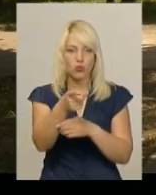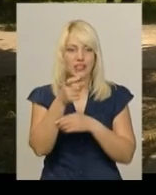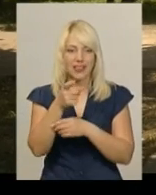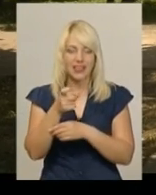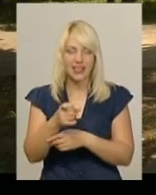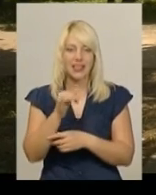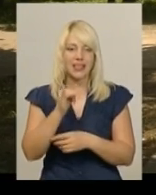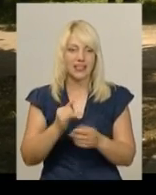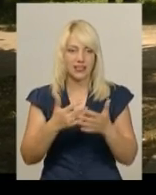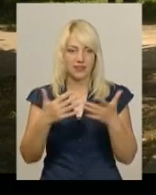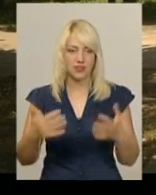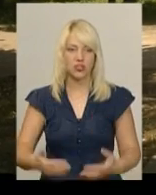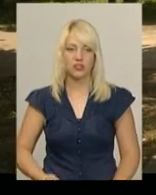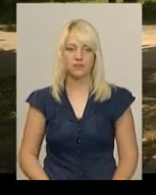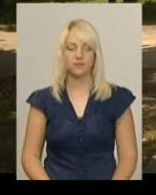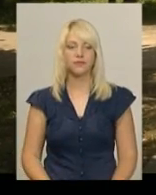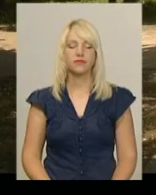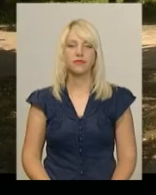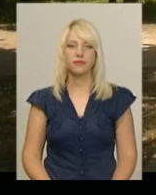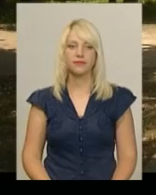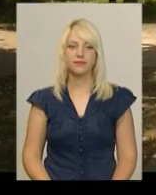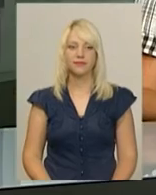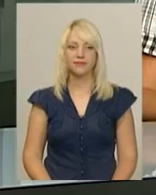Ірина Аріон, Віктор Кривий, новини Поділля, Центр.